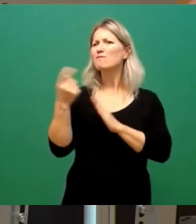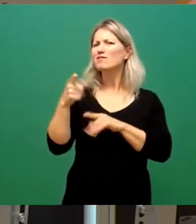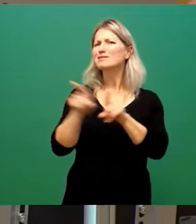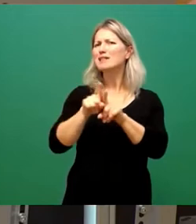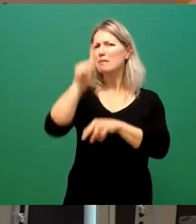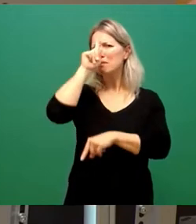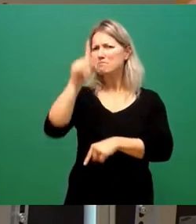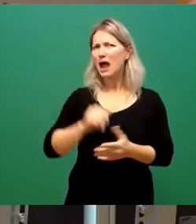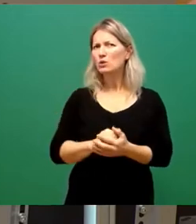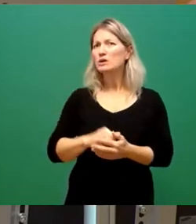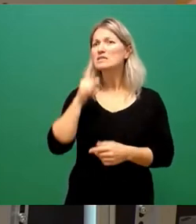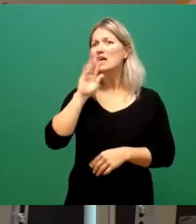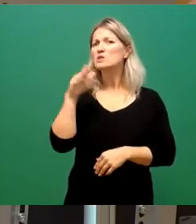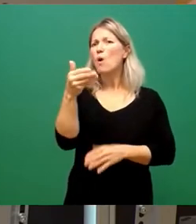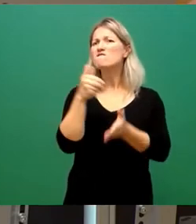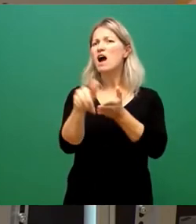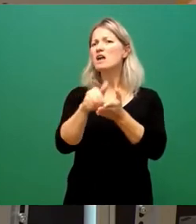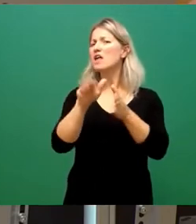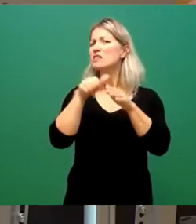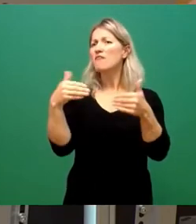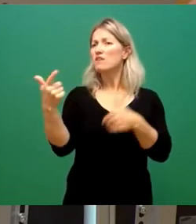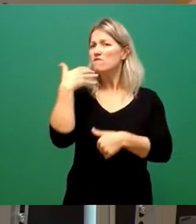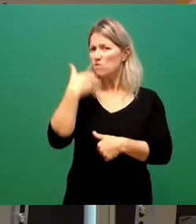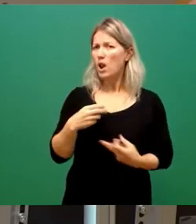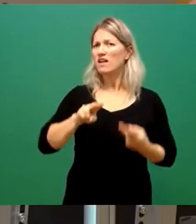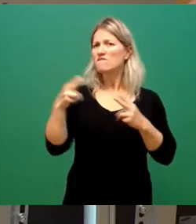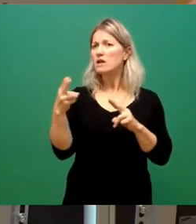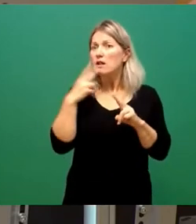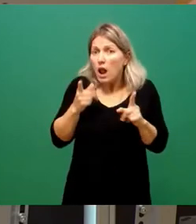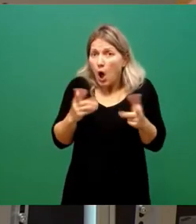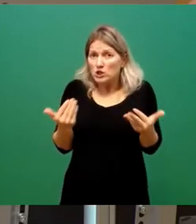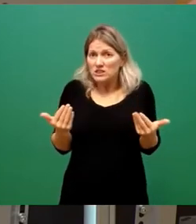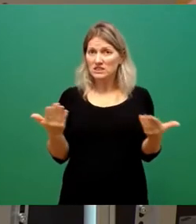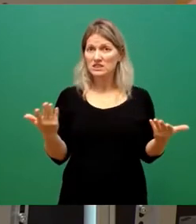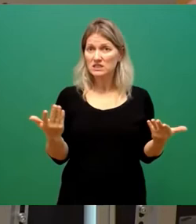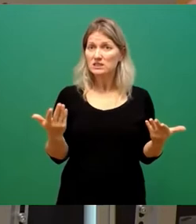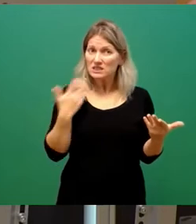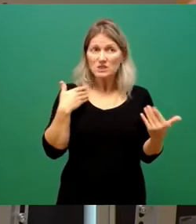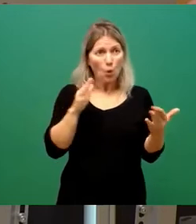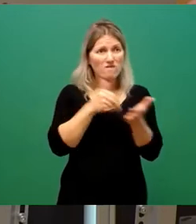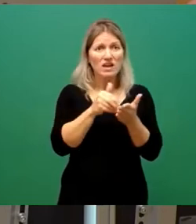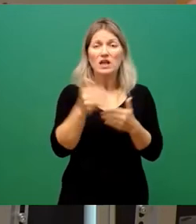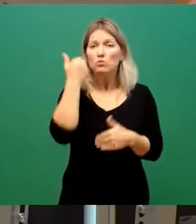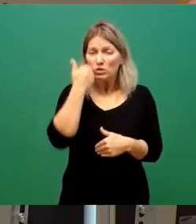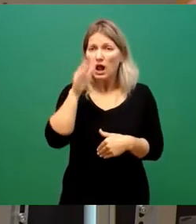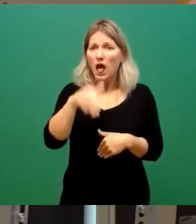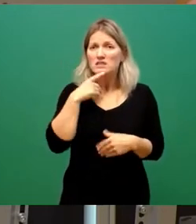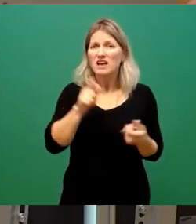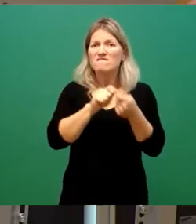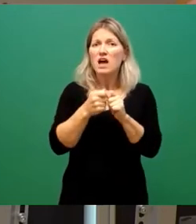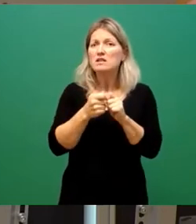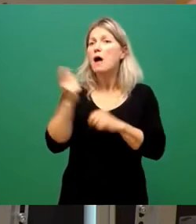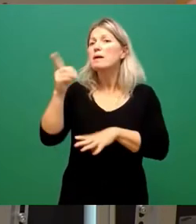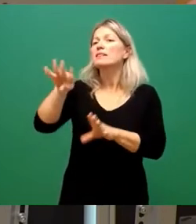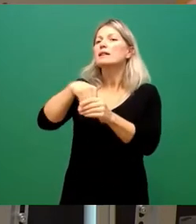Weiter-So darf es nicht geben. Sie standen für den Wechsel. Nun lassen Sie es uns anpacken. Weiter-So nicht, wechseln wir. Aber Sie machen nicht mit. Nein, Sie